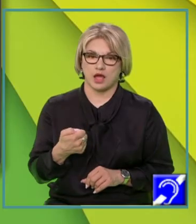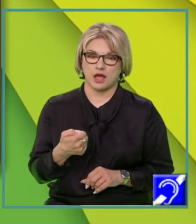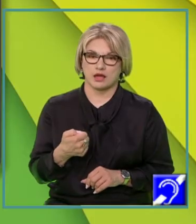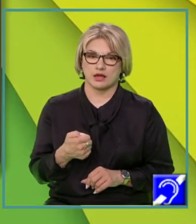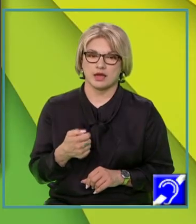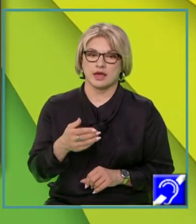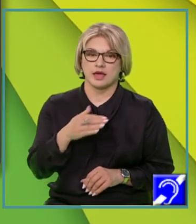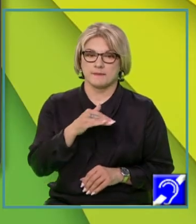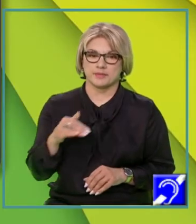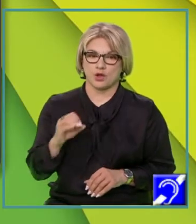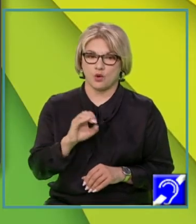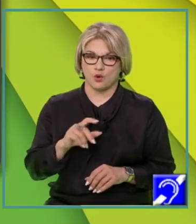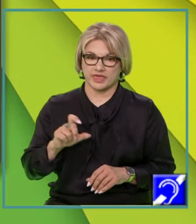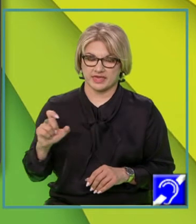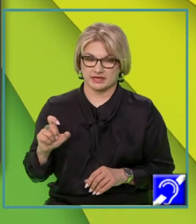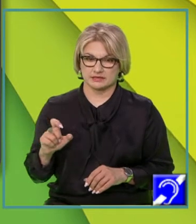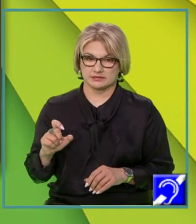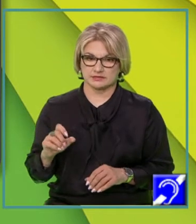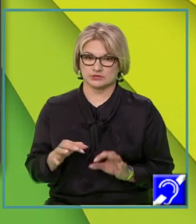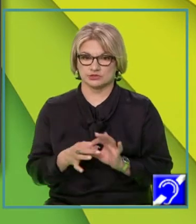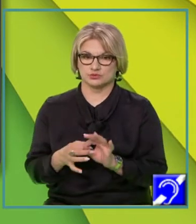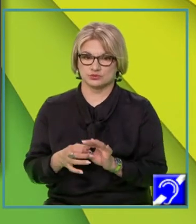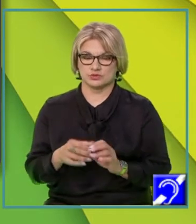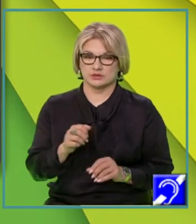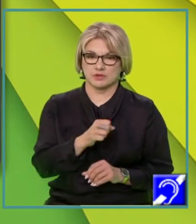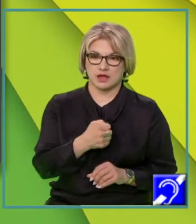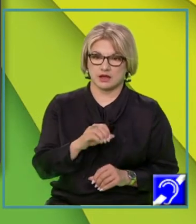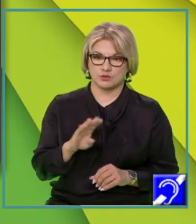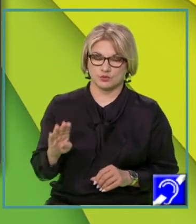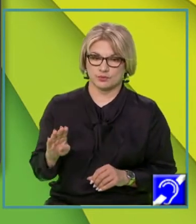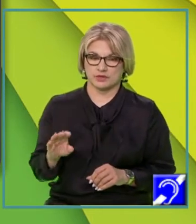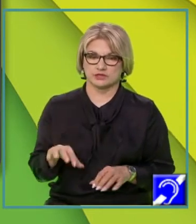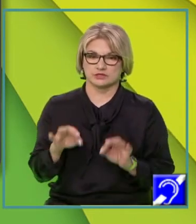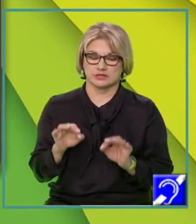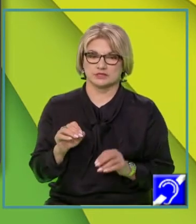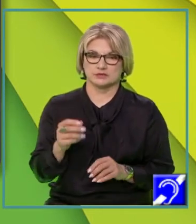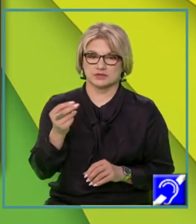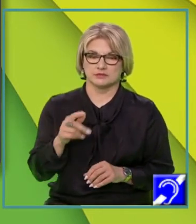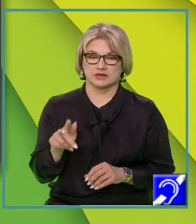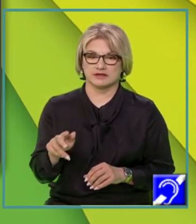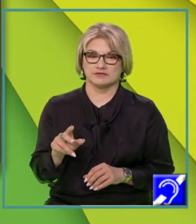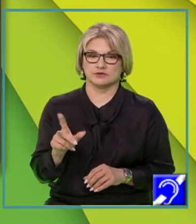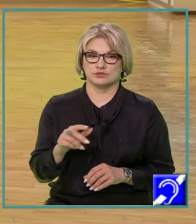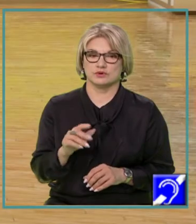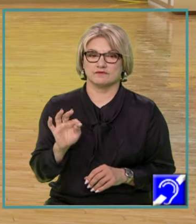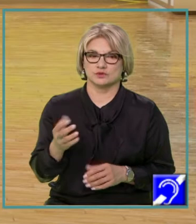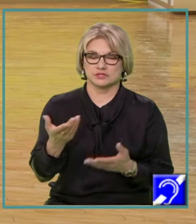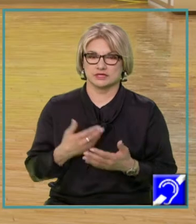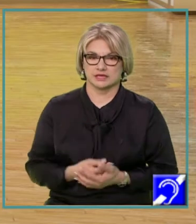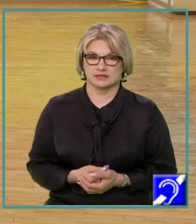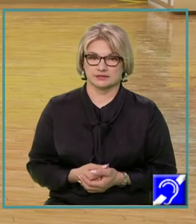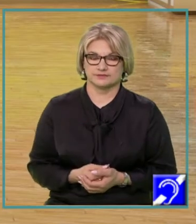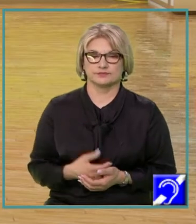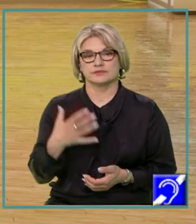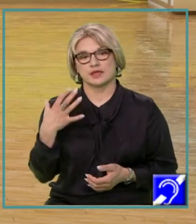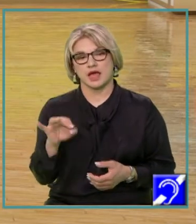și, unind punctele A cu B, determinăm graficul funcției date. Un alt